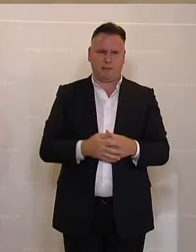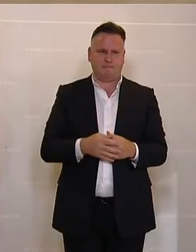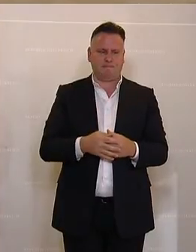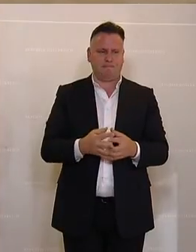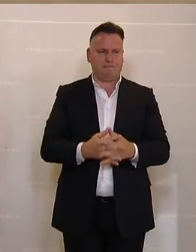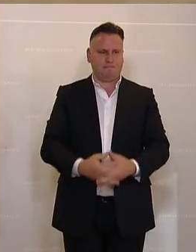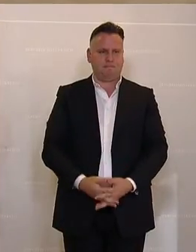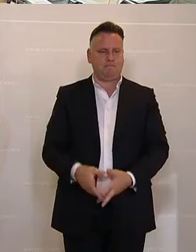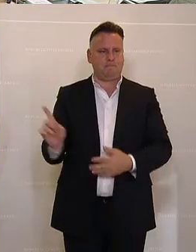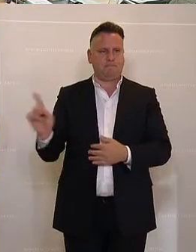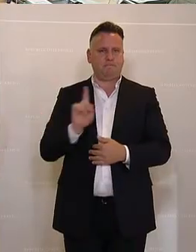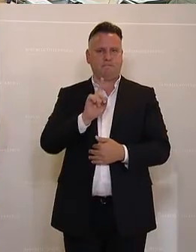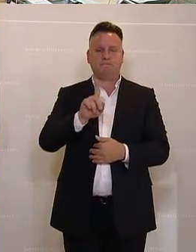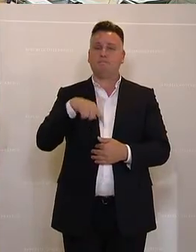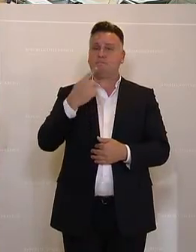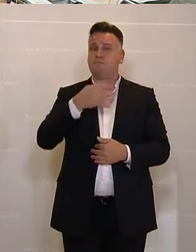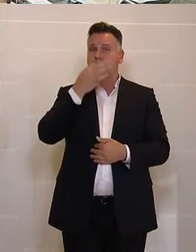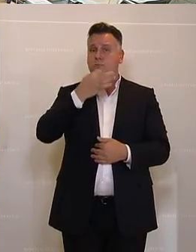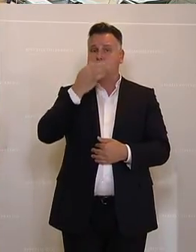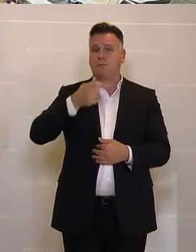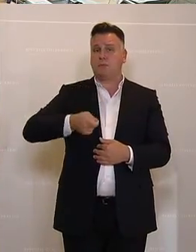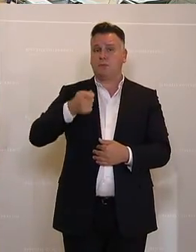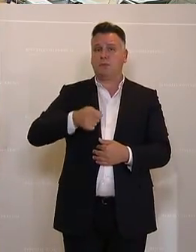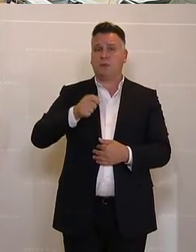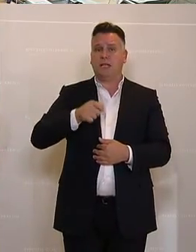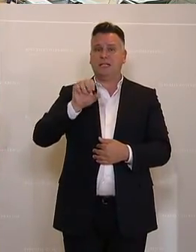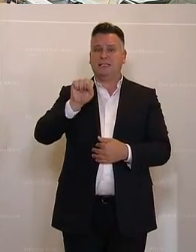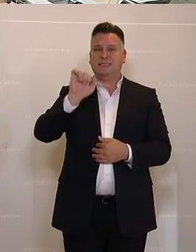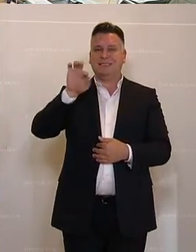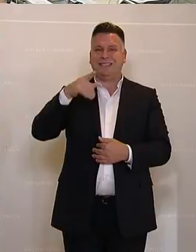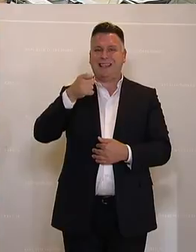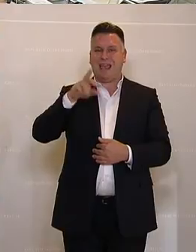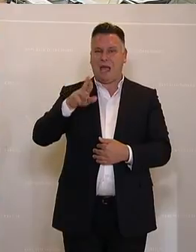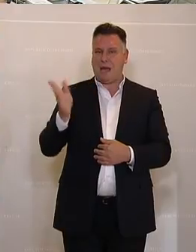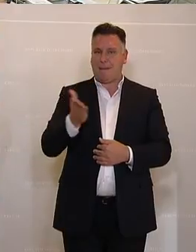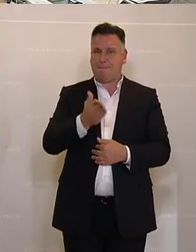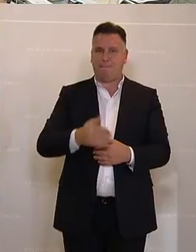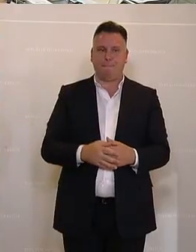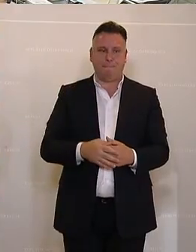gemeinsamen Schulterschluss fürs Klima, den möchte Hermann Garschaffen von der ÖVP. Das Klima-Ticket sei hier ein Anfang.